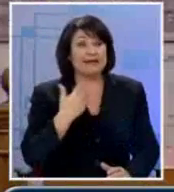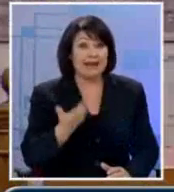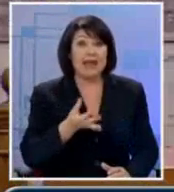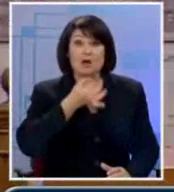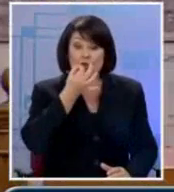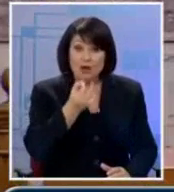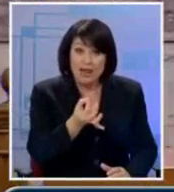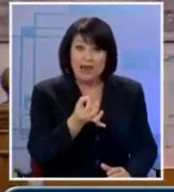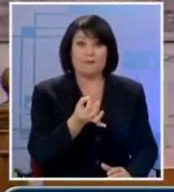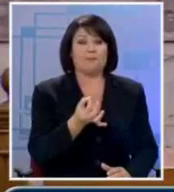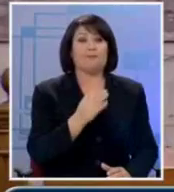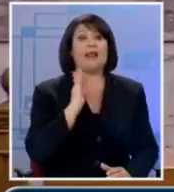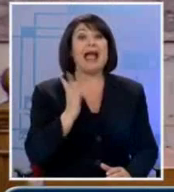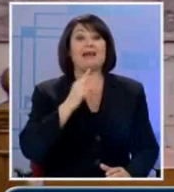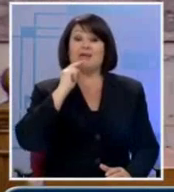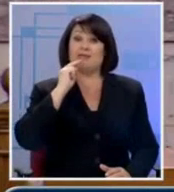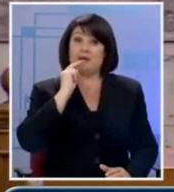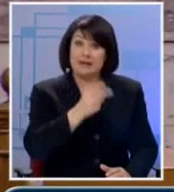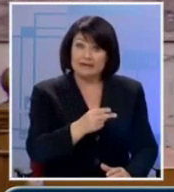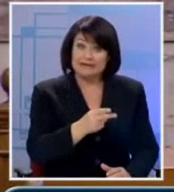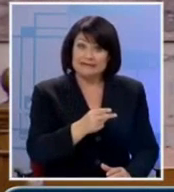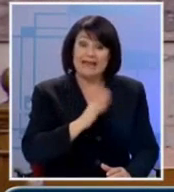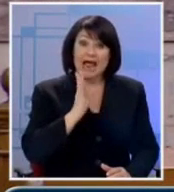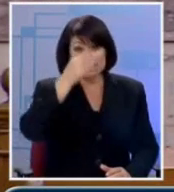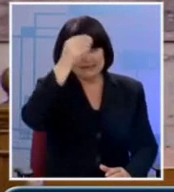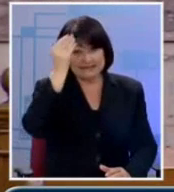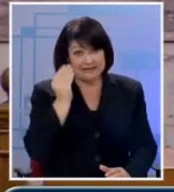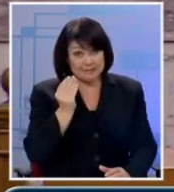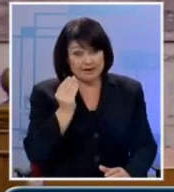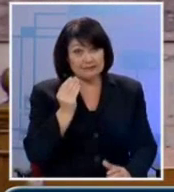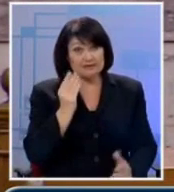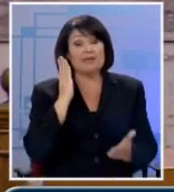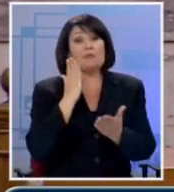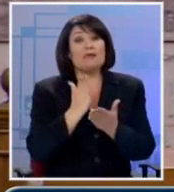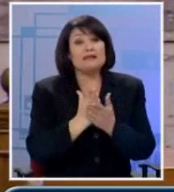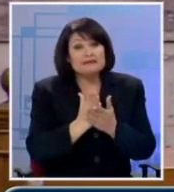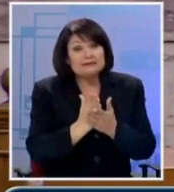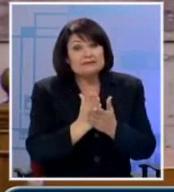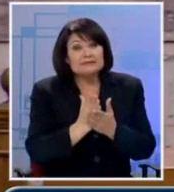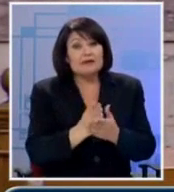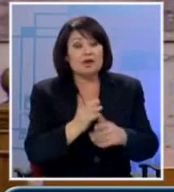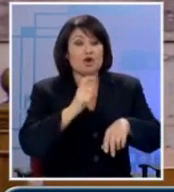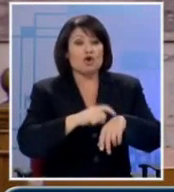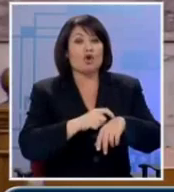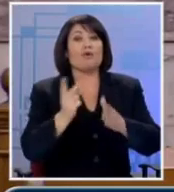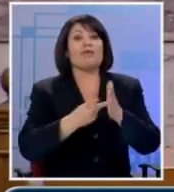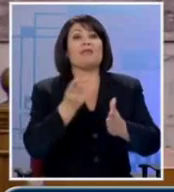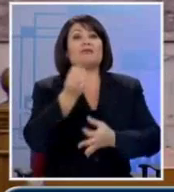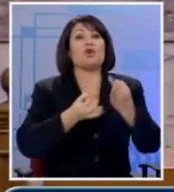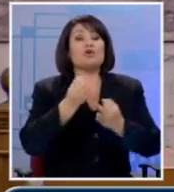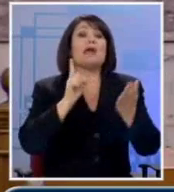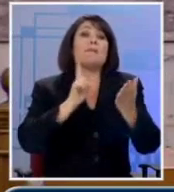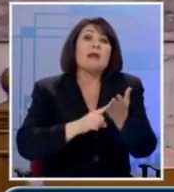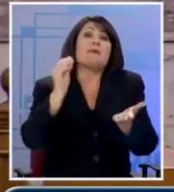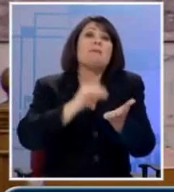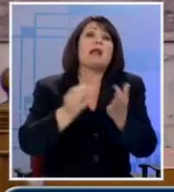λοιπόν σας λέω ότι εφόσον θα απαντήσετε, αν ο κύριος Τσίπρας κρίνει, παρότι δεν έχει χρόνο δευτερολογίας, θα πρέπει να